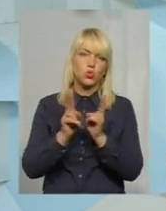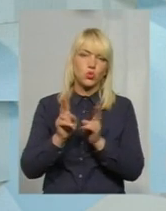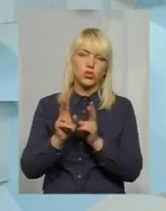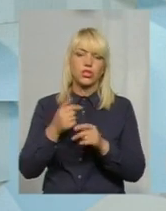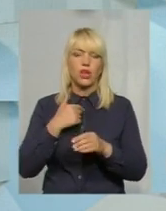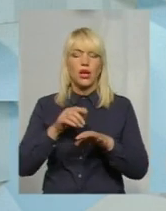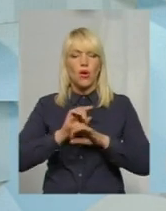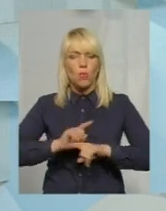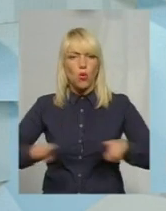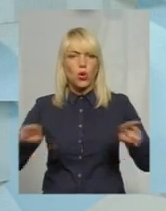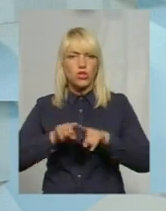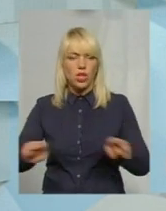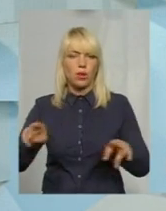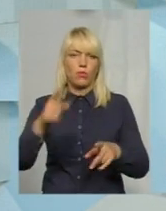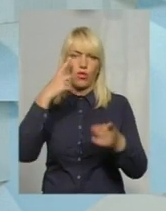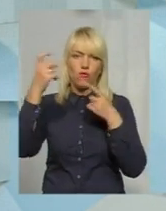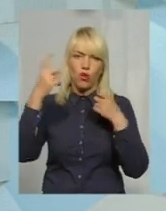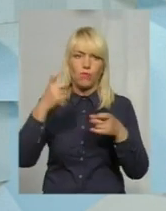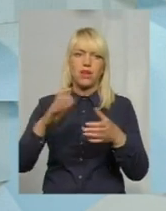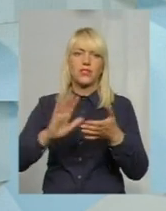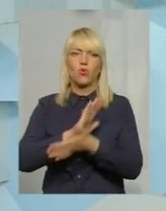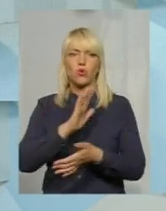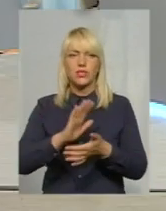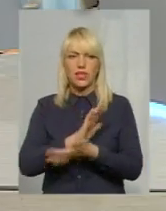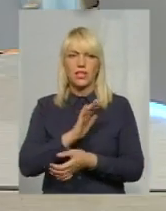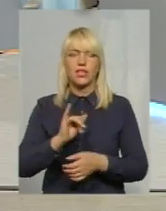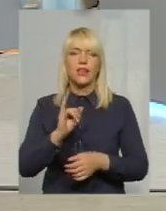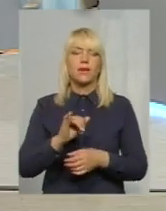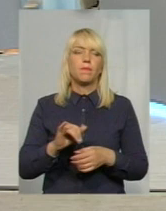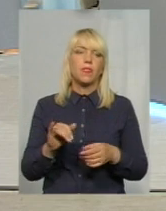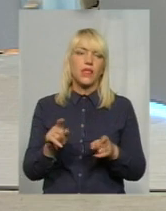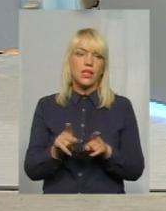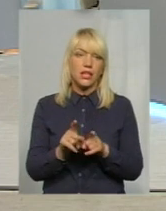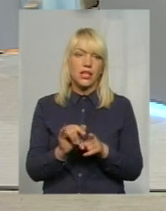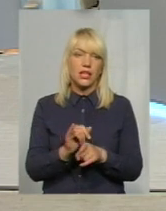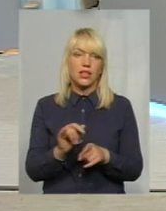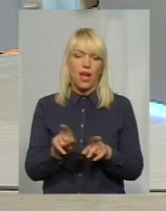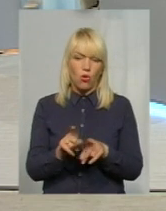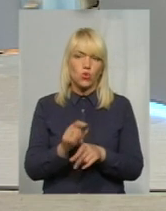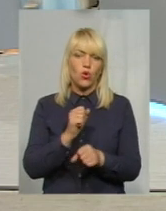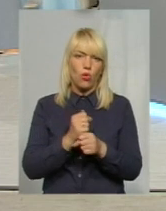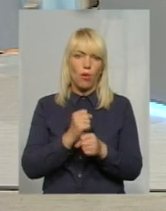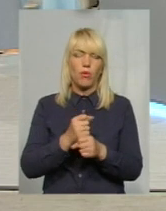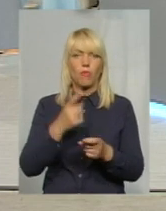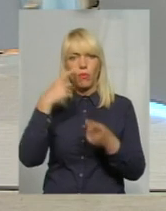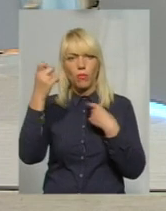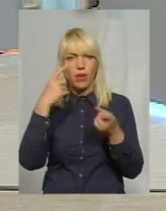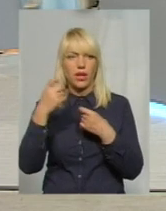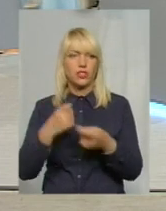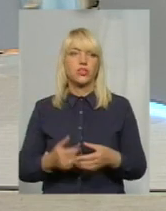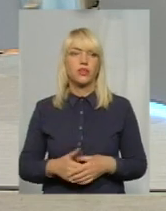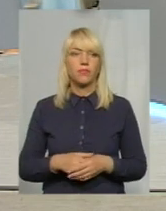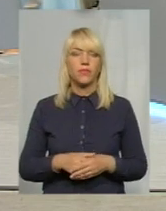поширюємо цю інформацію в газетах. І Держпродслужба, наскільки я знаю, також робить об'яви попередження. Яку саме інформацію?